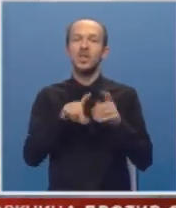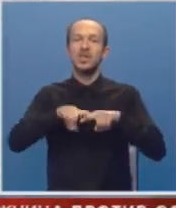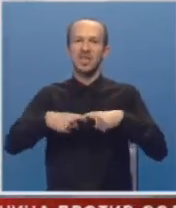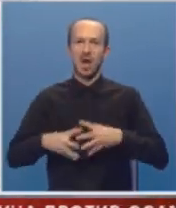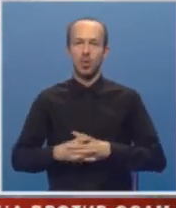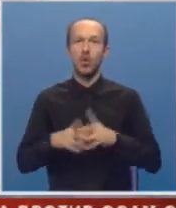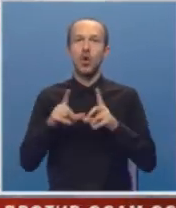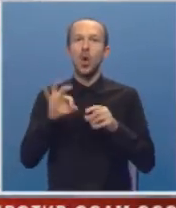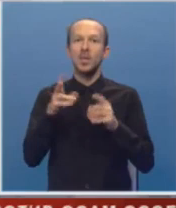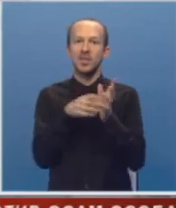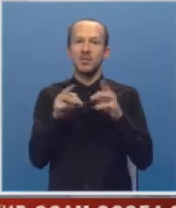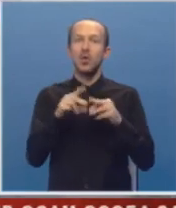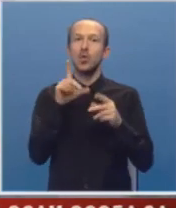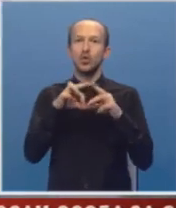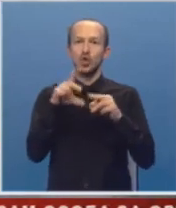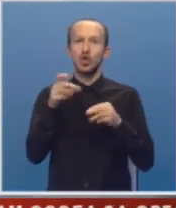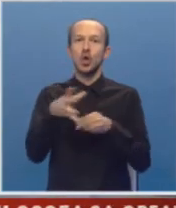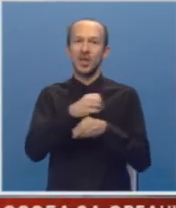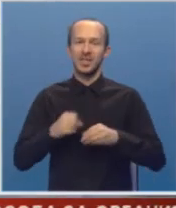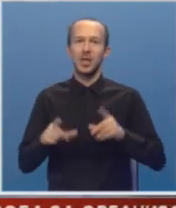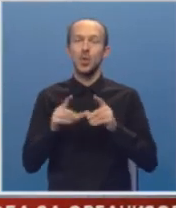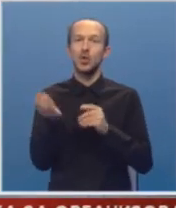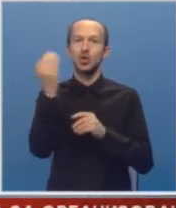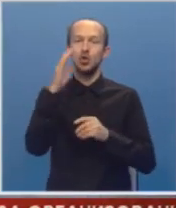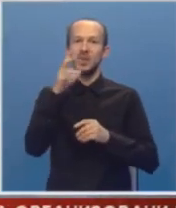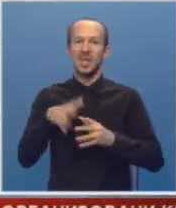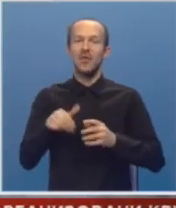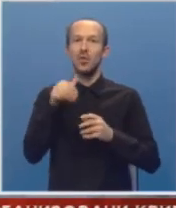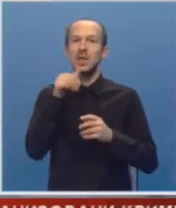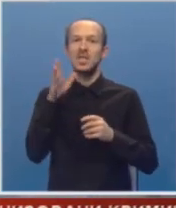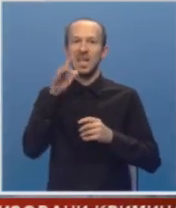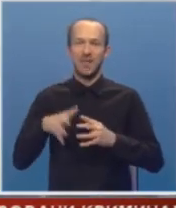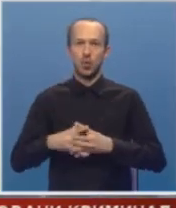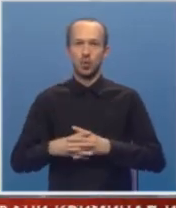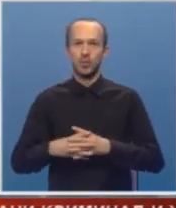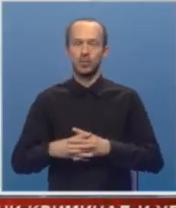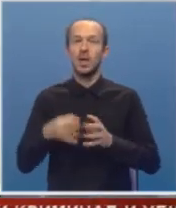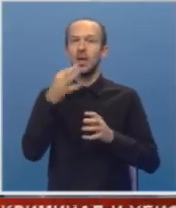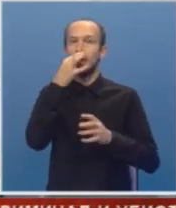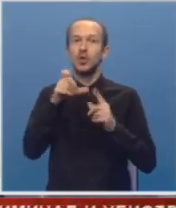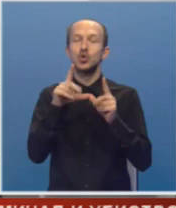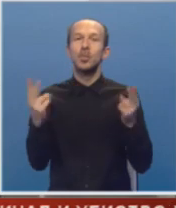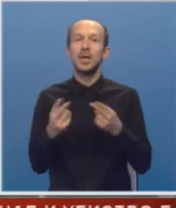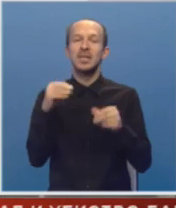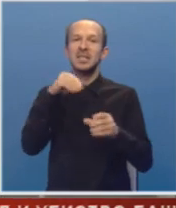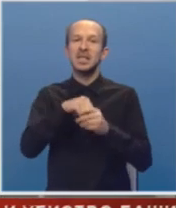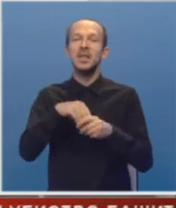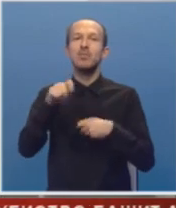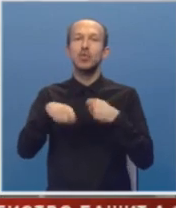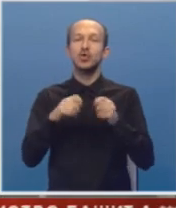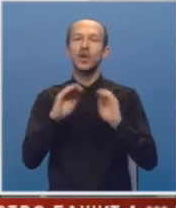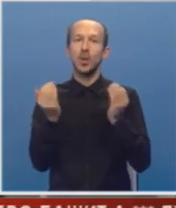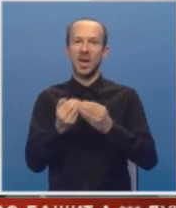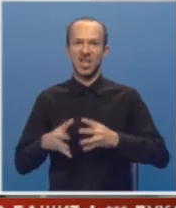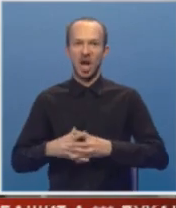materijalom u objektima koje Lučić koristi u Istošnom Sarajevu i Sarajevu. U pitanju su pretresi stambenih i poslovnih